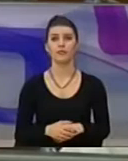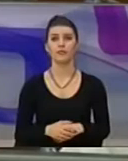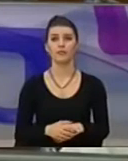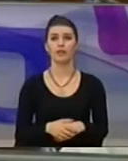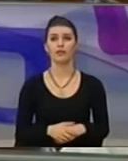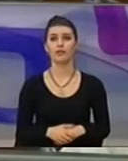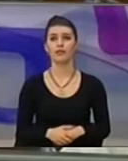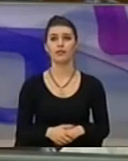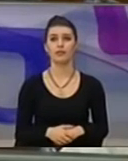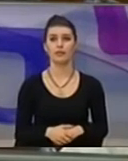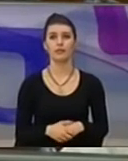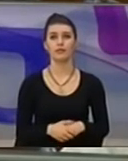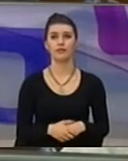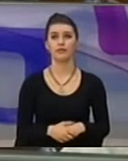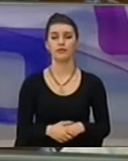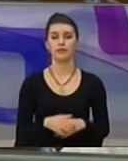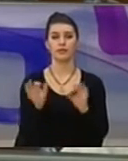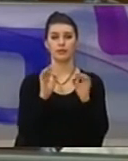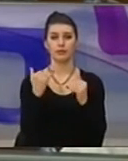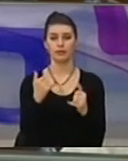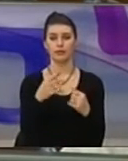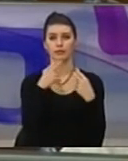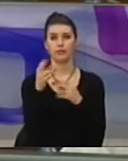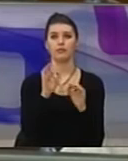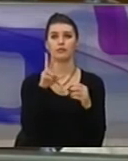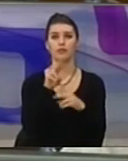Edhe kështë kemi diskutime edhe për të rëllë të një vejtë, mos në abonat.